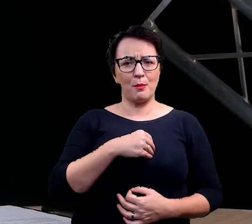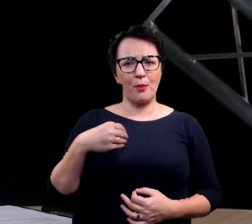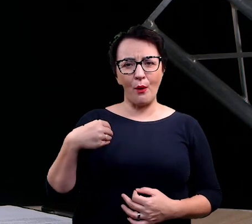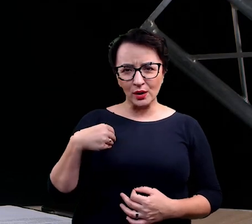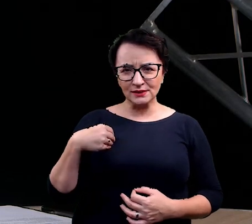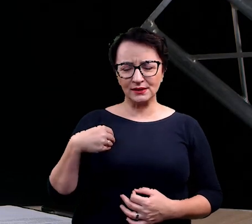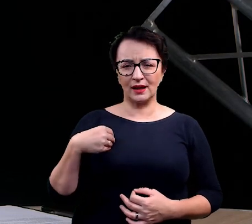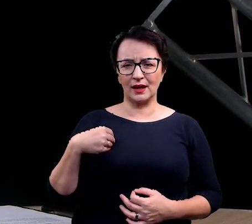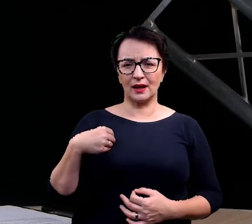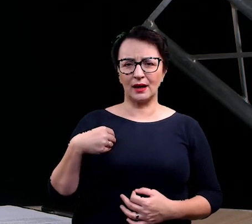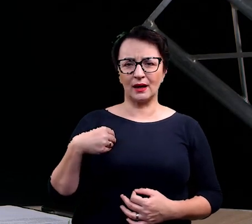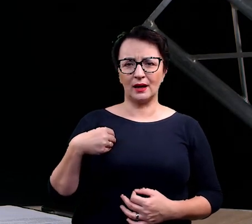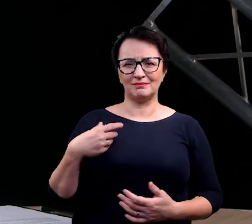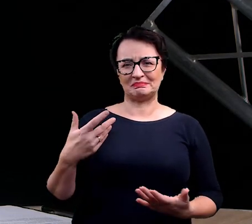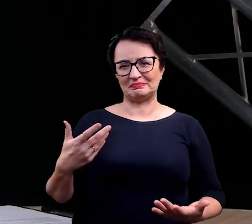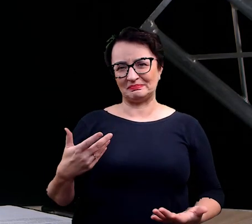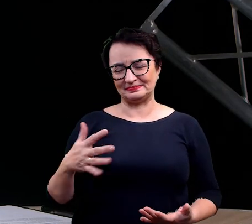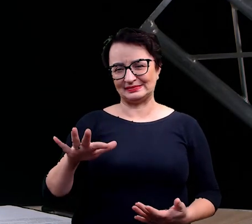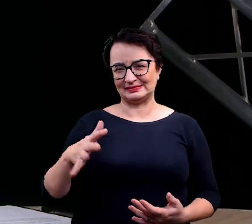zwracanie się do siebie trochę taki koturnowy.